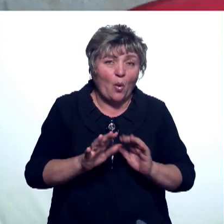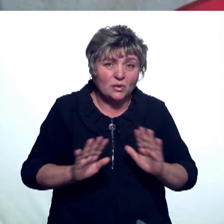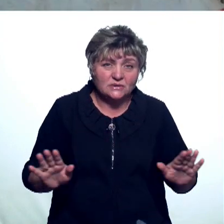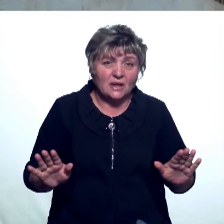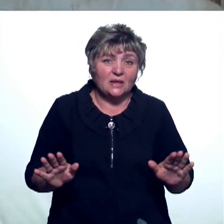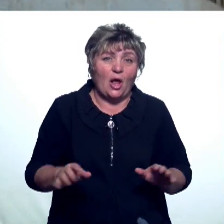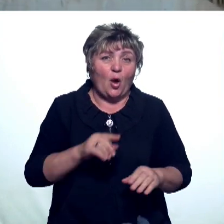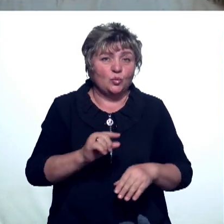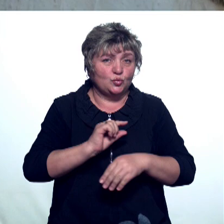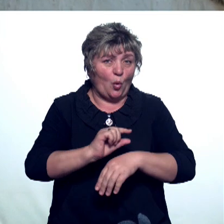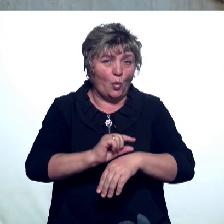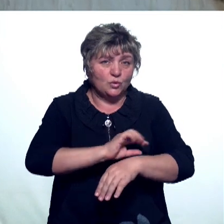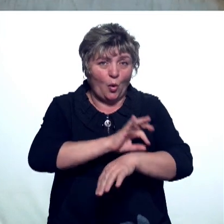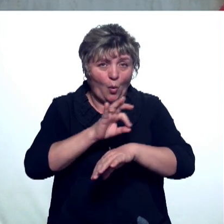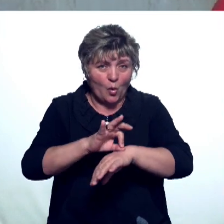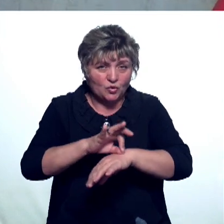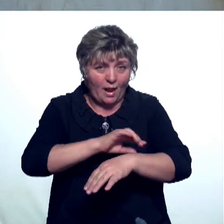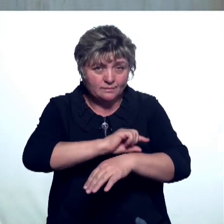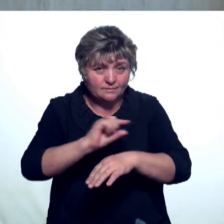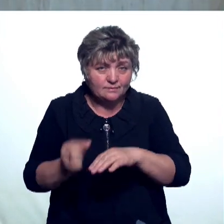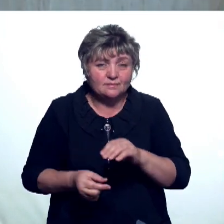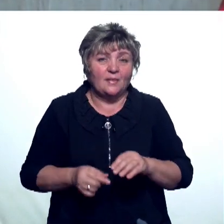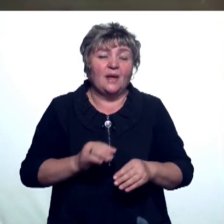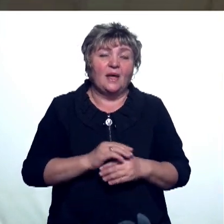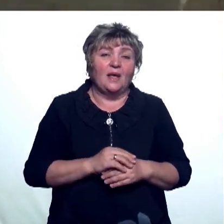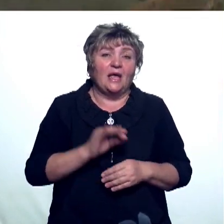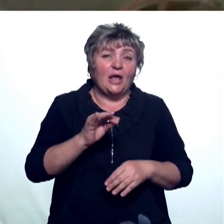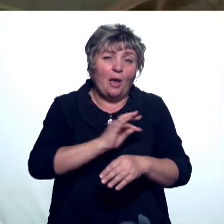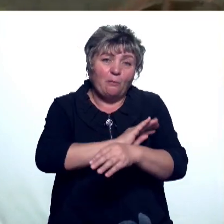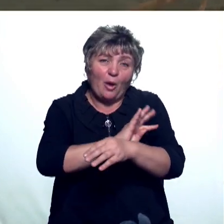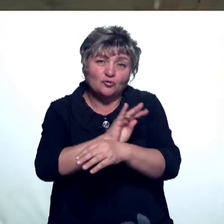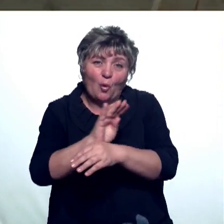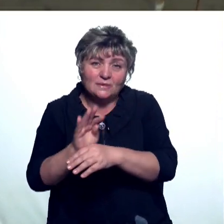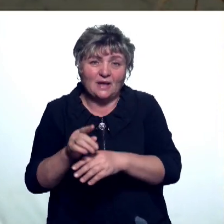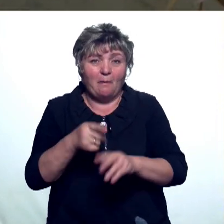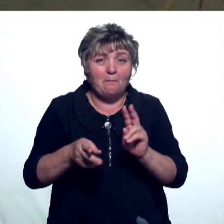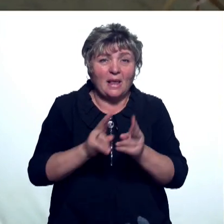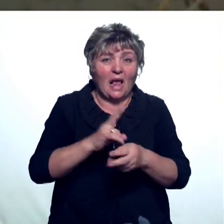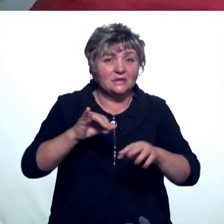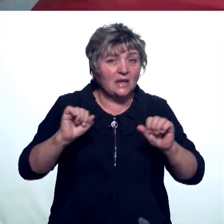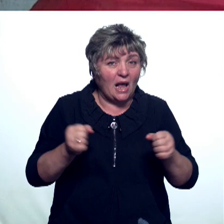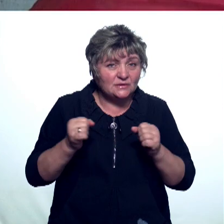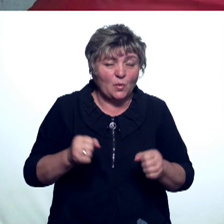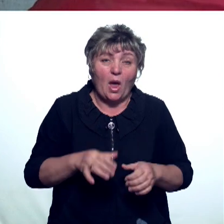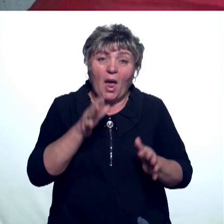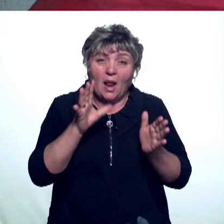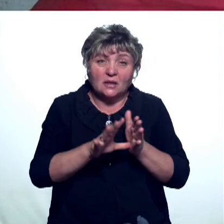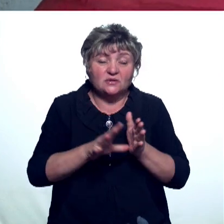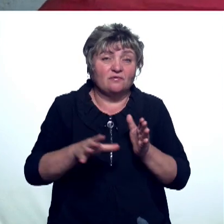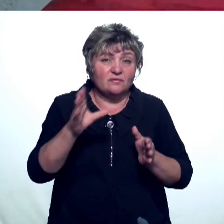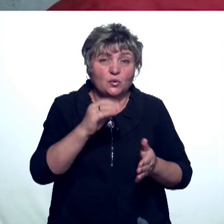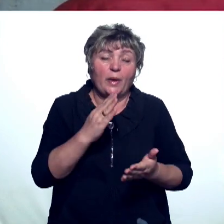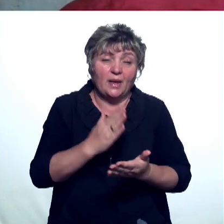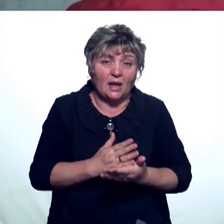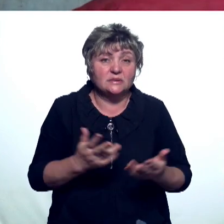толстая кожа и подшерсток у них как раз меняется на зиму. Электричество все есть.